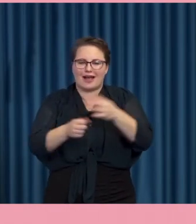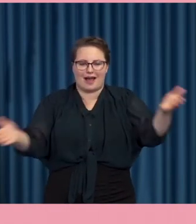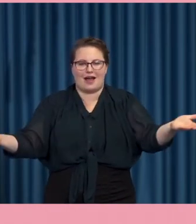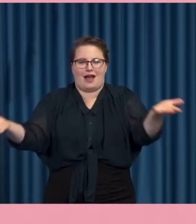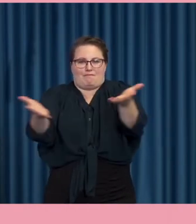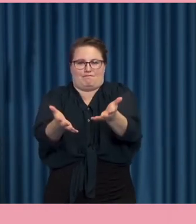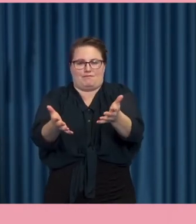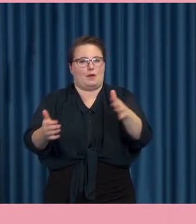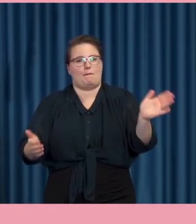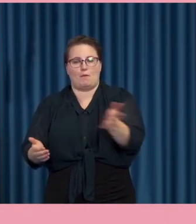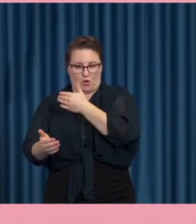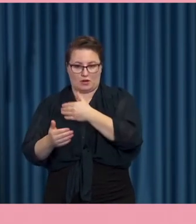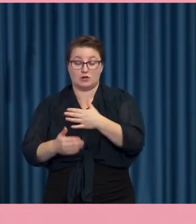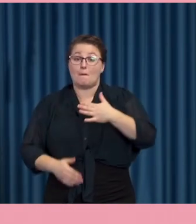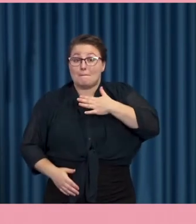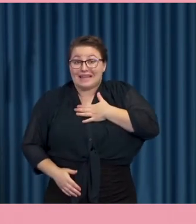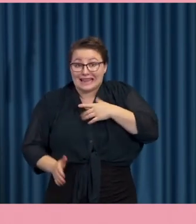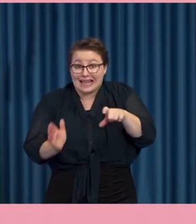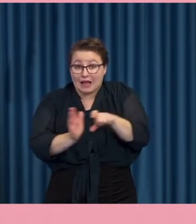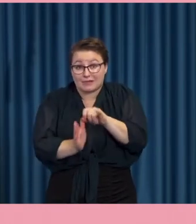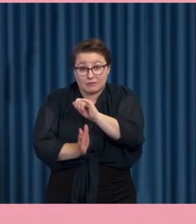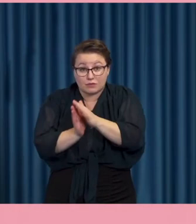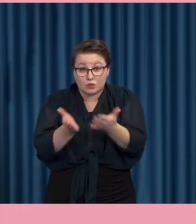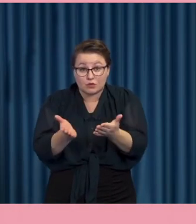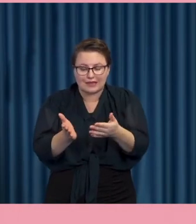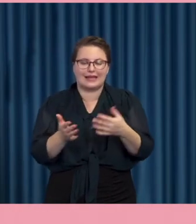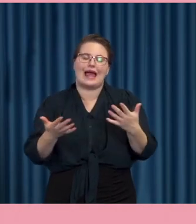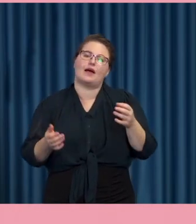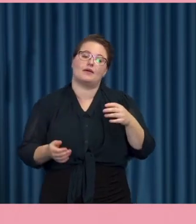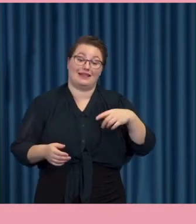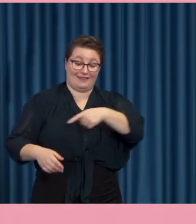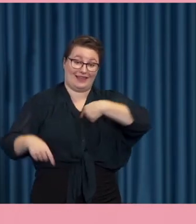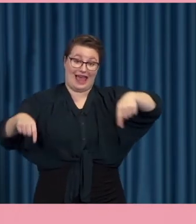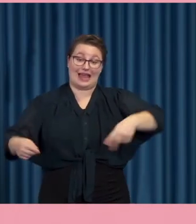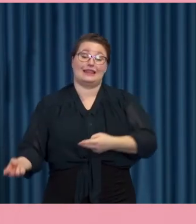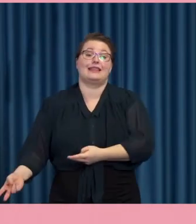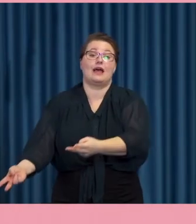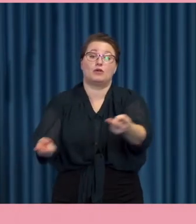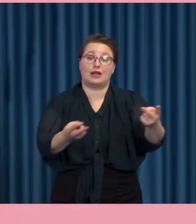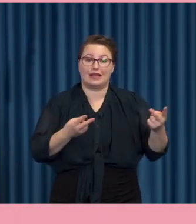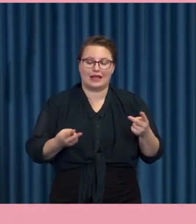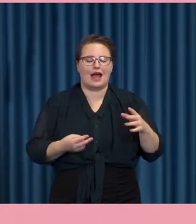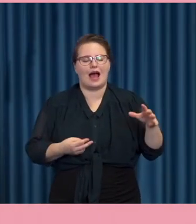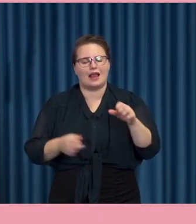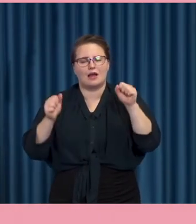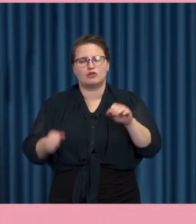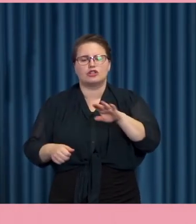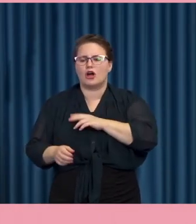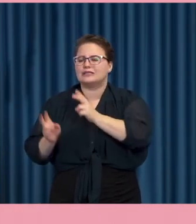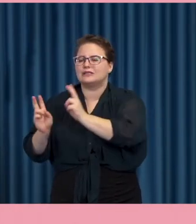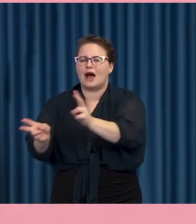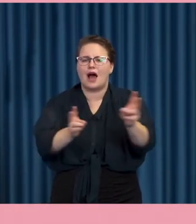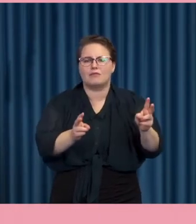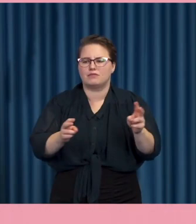Så mitt kapitel, det handlar just om att i en demokrati så måste alla ha lika villkor